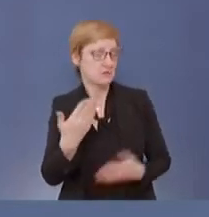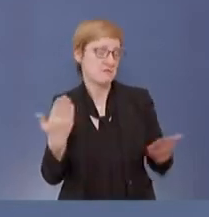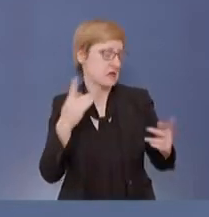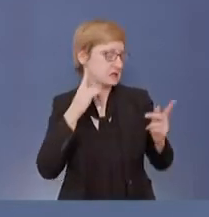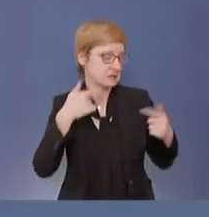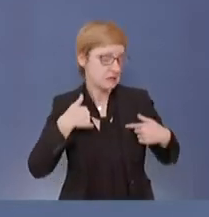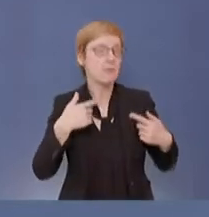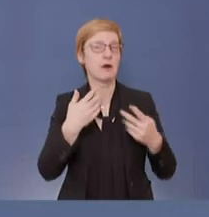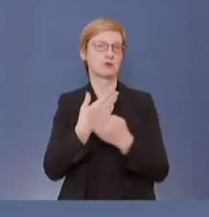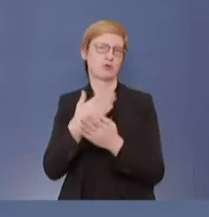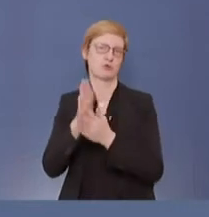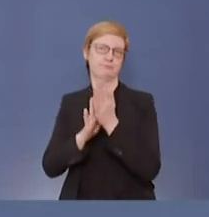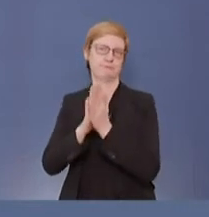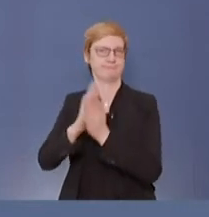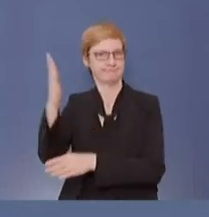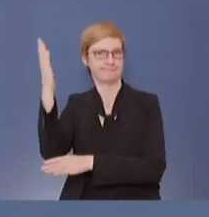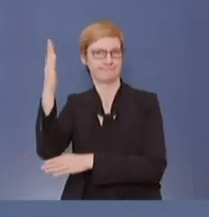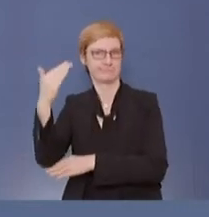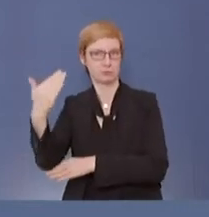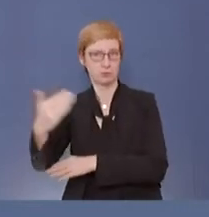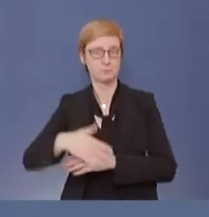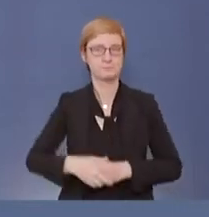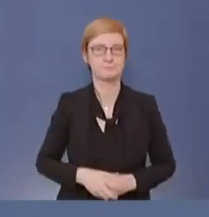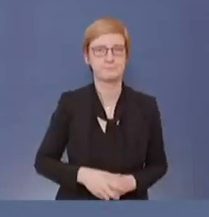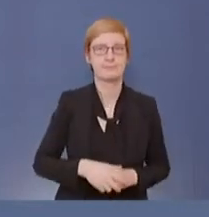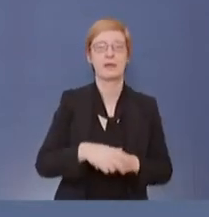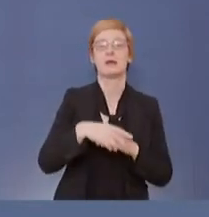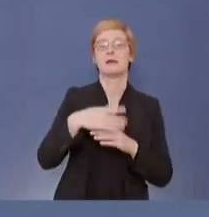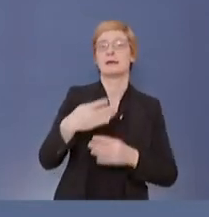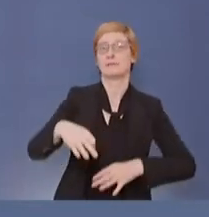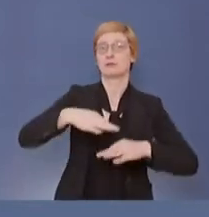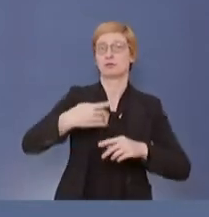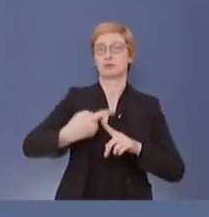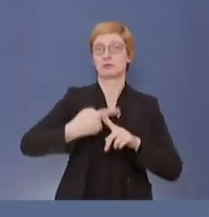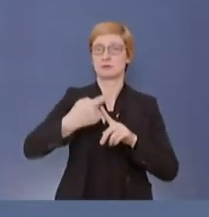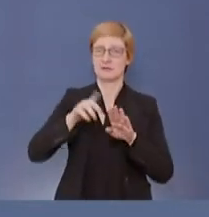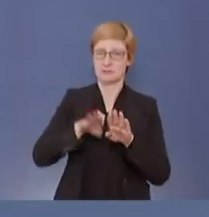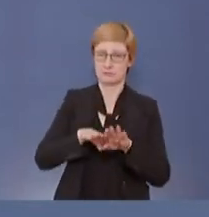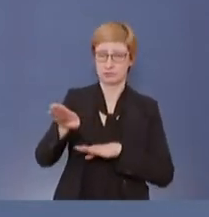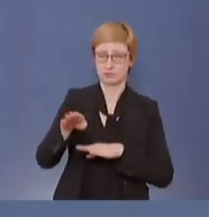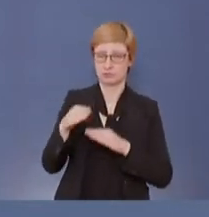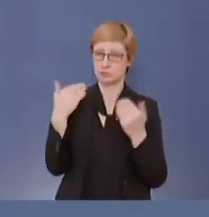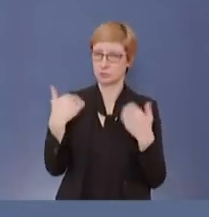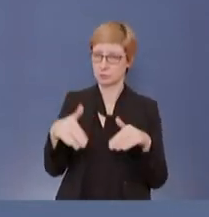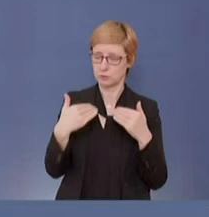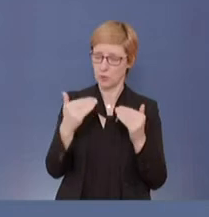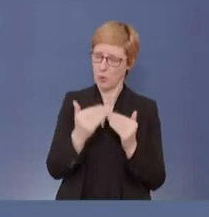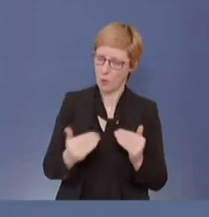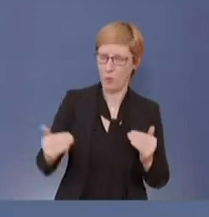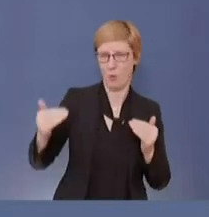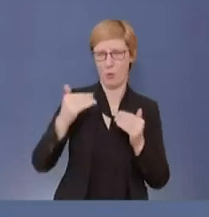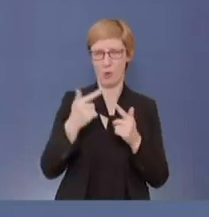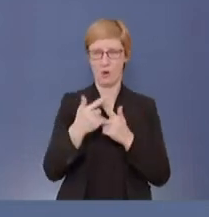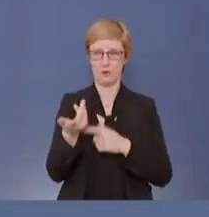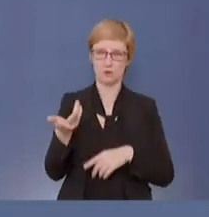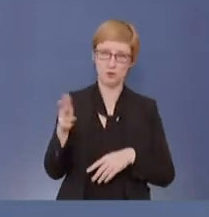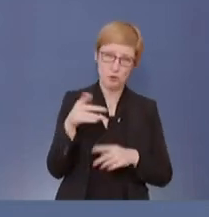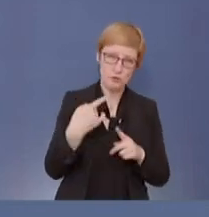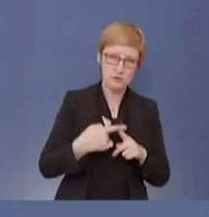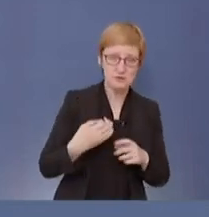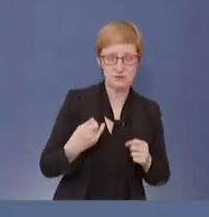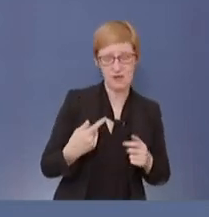die sehr hohen Zahlen, täglichen Todeszahlen, die sehr hohe Zahl der